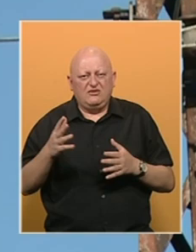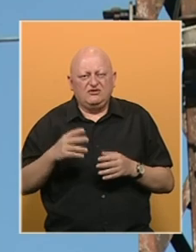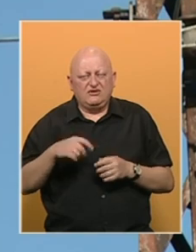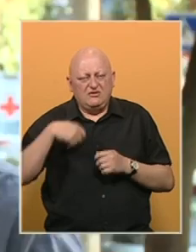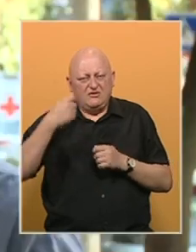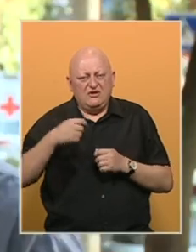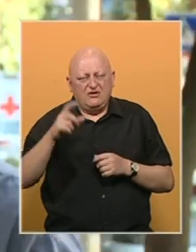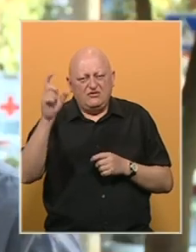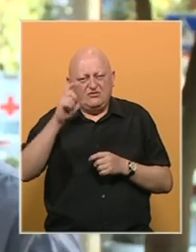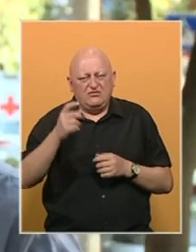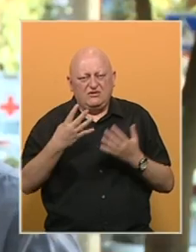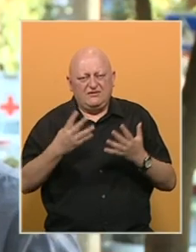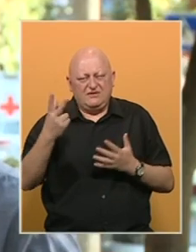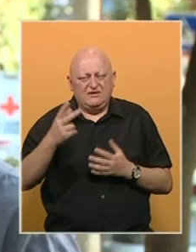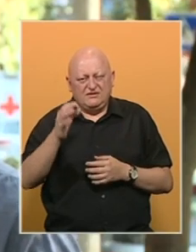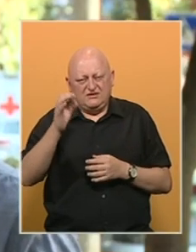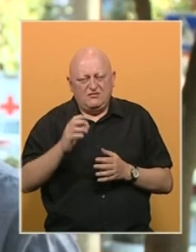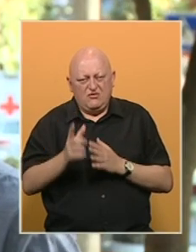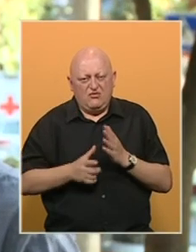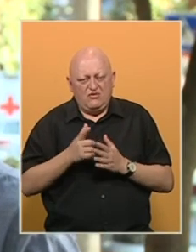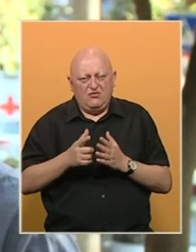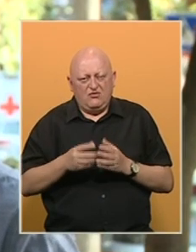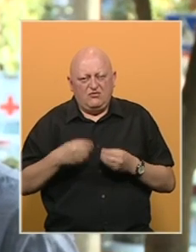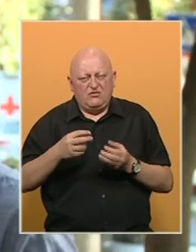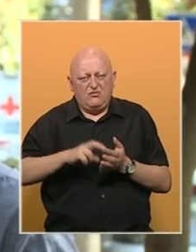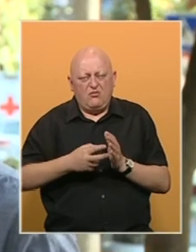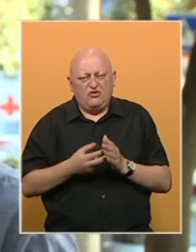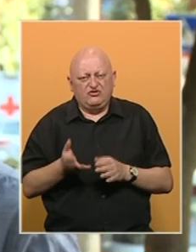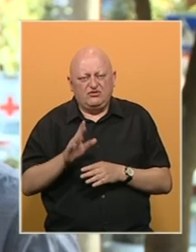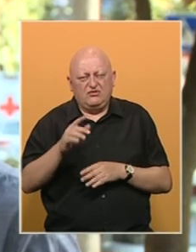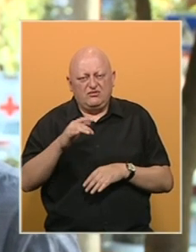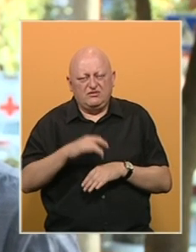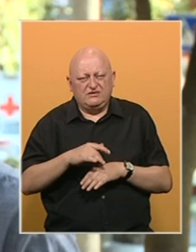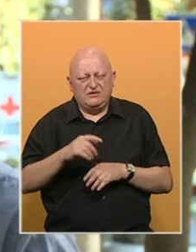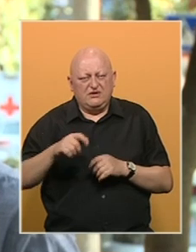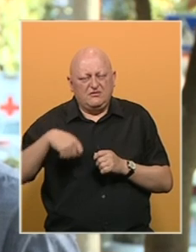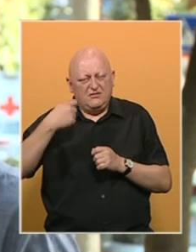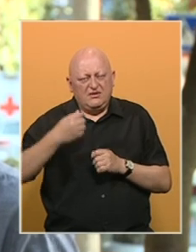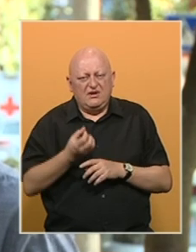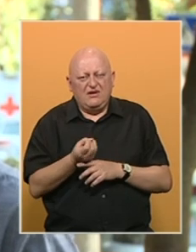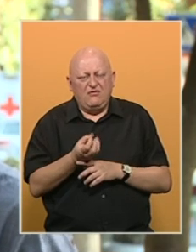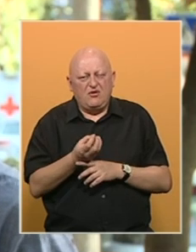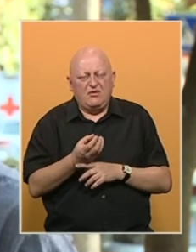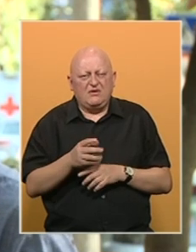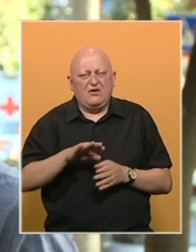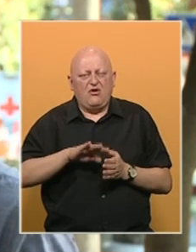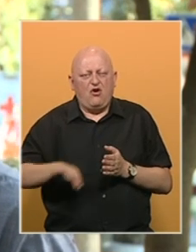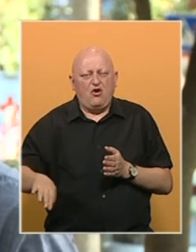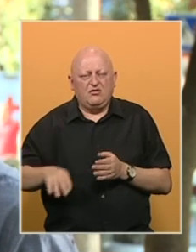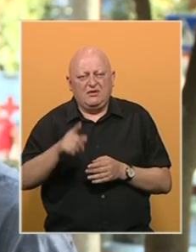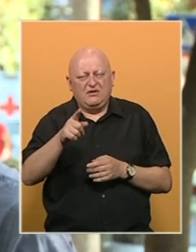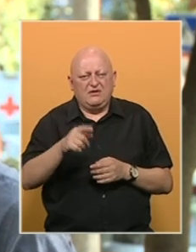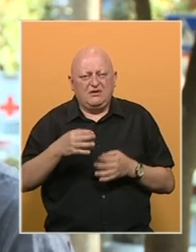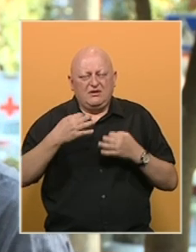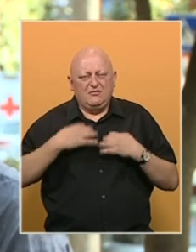Srbiji. 93% vremena posvećenog političkim akterima u centralnim informativnim emisijama otpada na